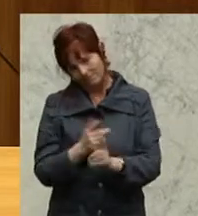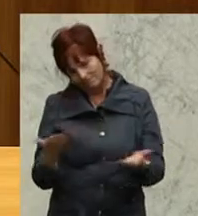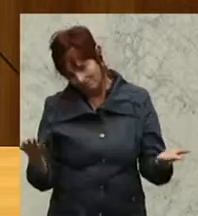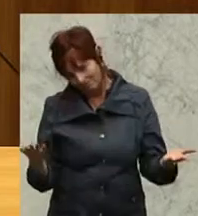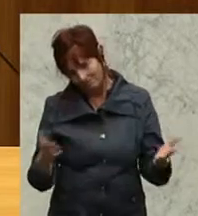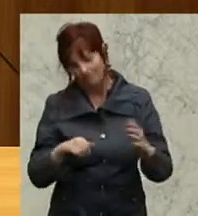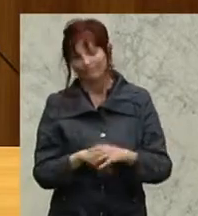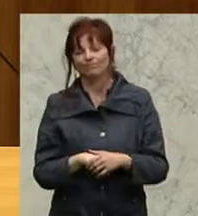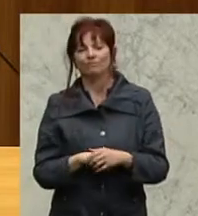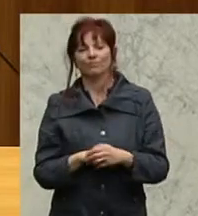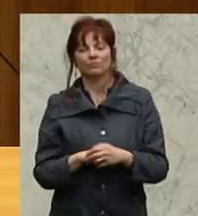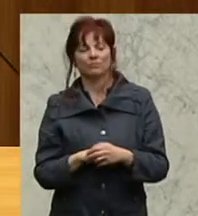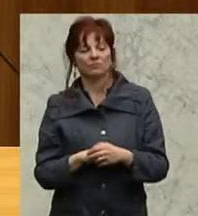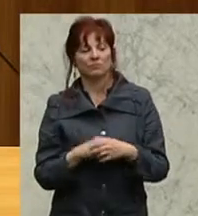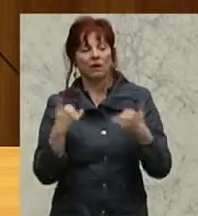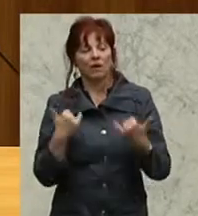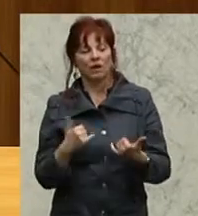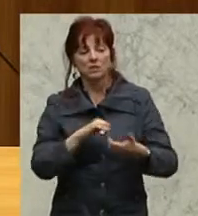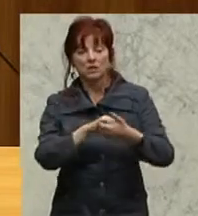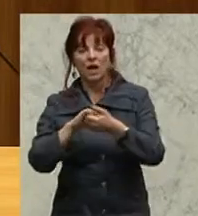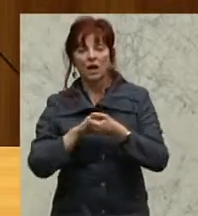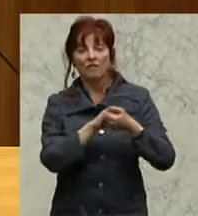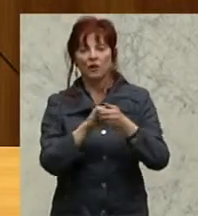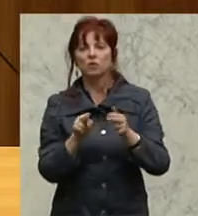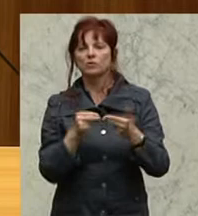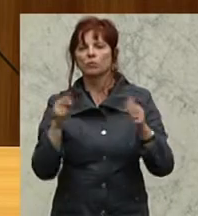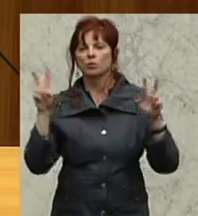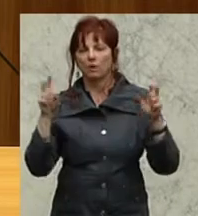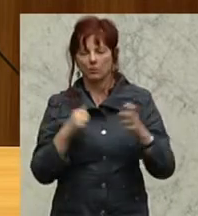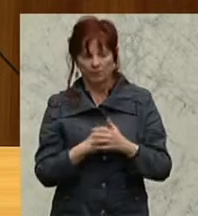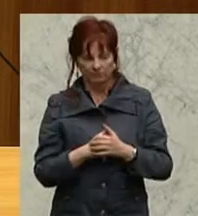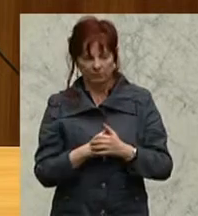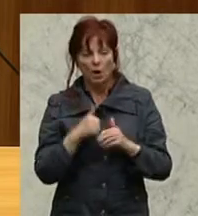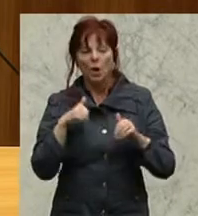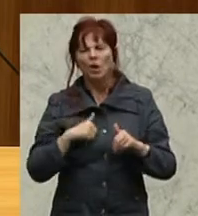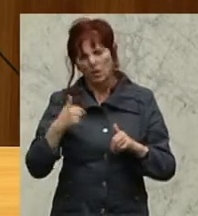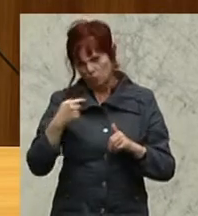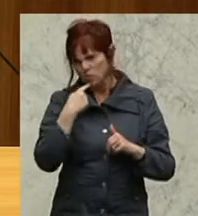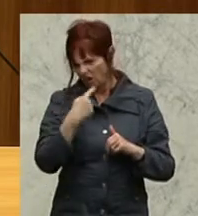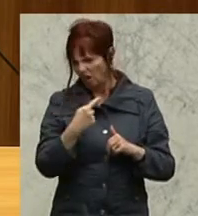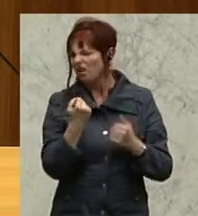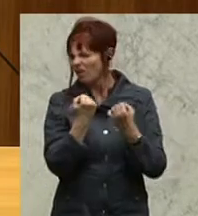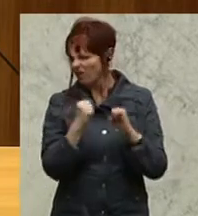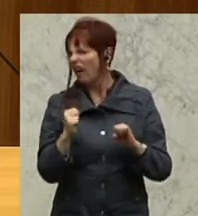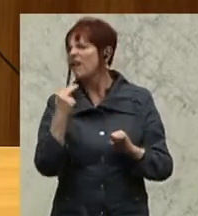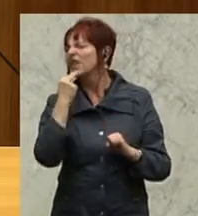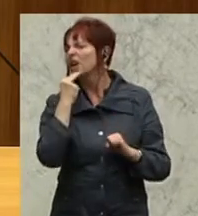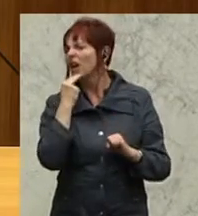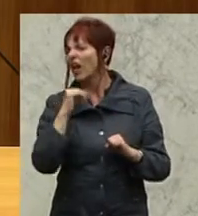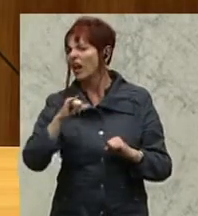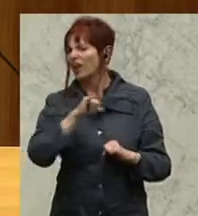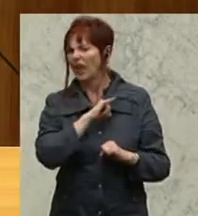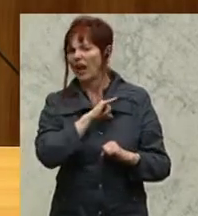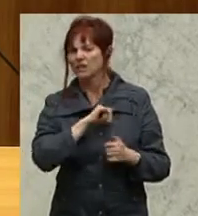Kurz zum Gewerkschaftsbund. Ich bekenne mich dazu, dass eine freiwillige Interessensgemeinschaft, unselbstständiger